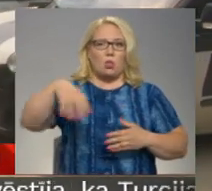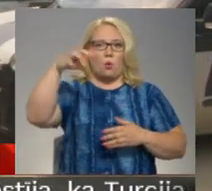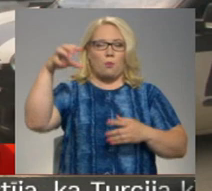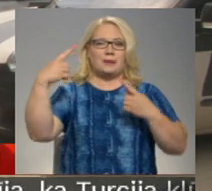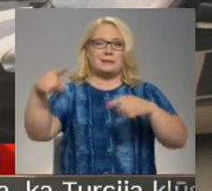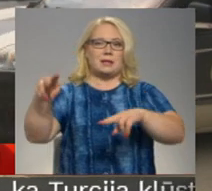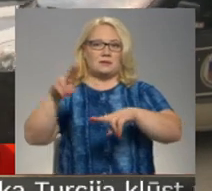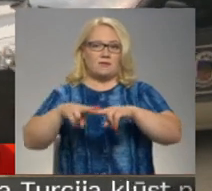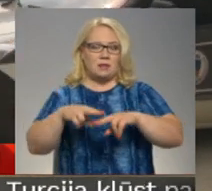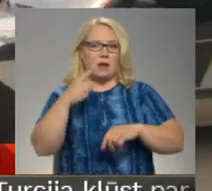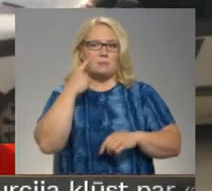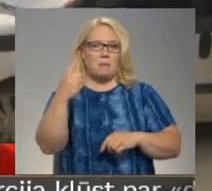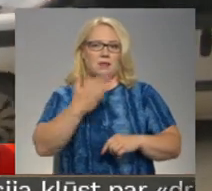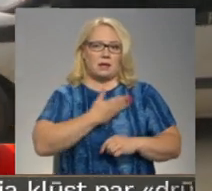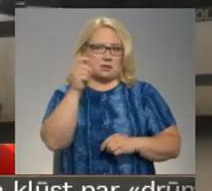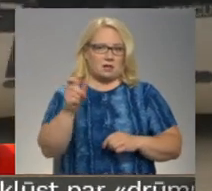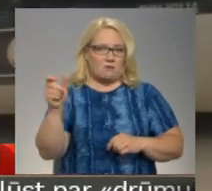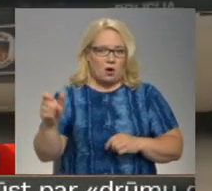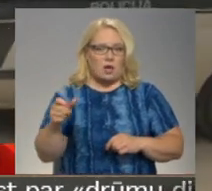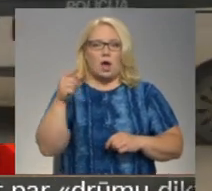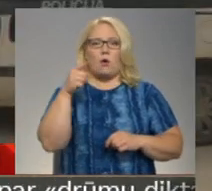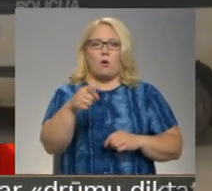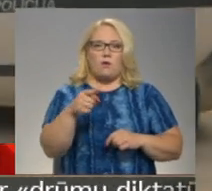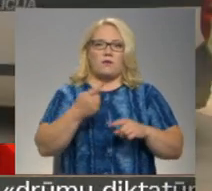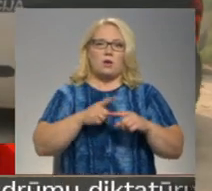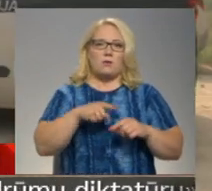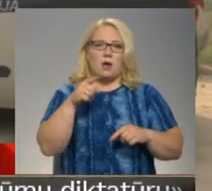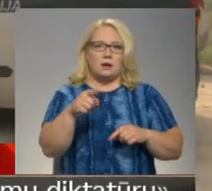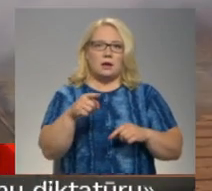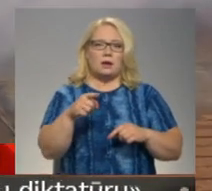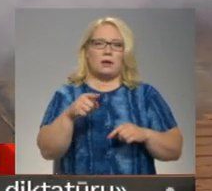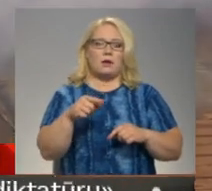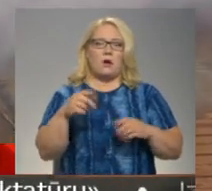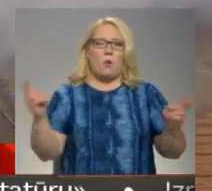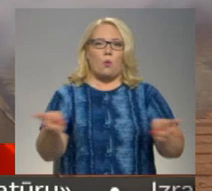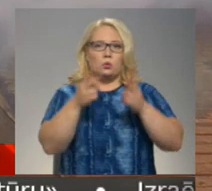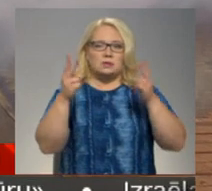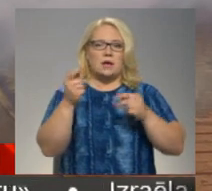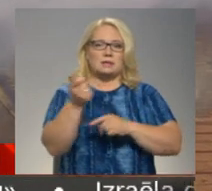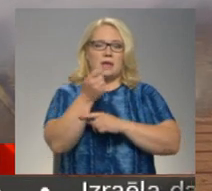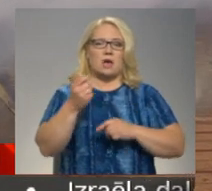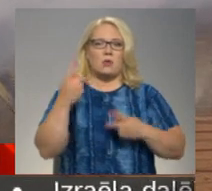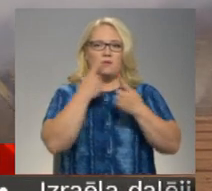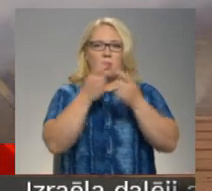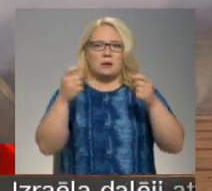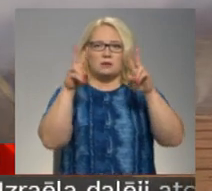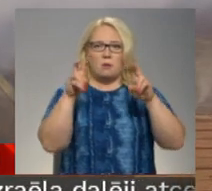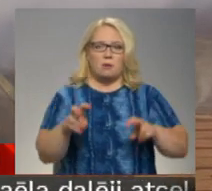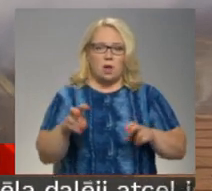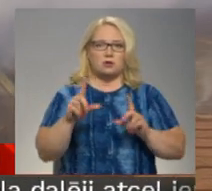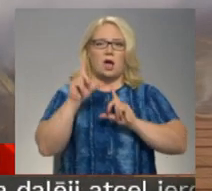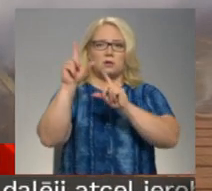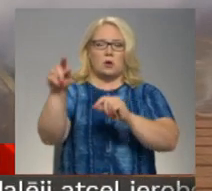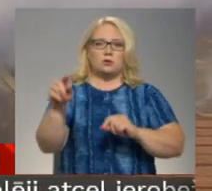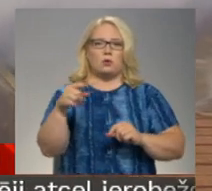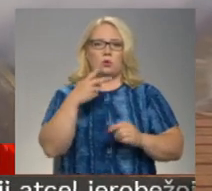citās vietās, pamanījuši iedzīvotāji un ziņojuši valsts ugunzēsības un glābšanas dienestam. Ugunzēsēja informāciju pārbaudījuši, aizbraucot